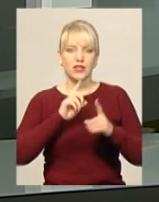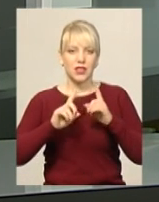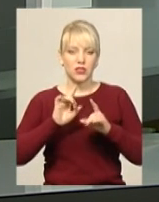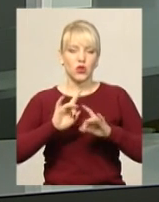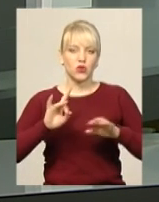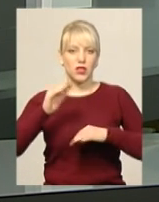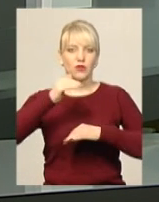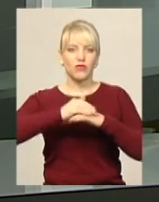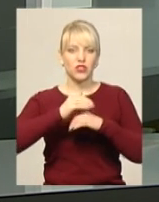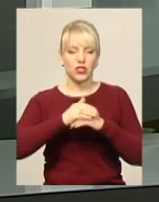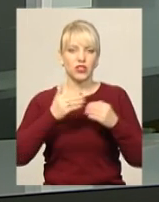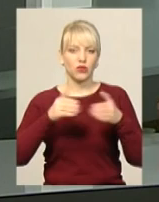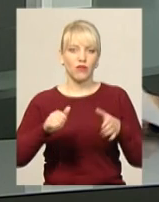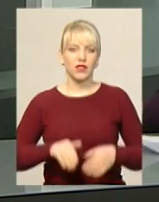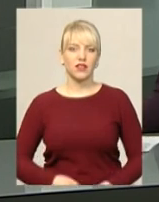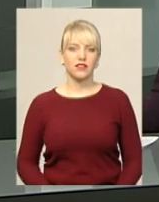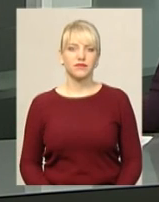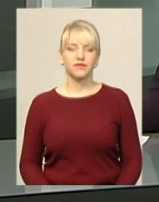Курочка у вечірньому випуску новин.